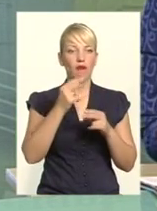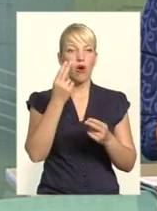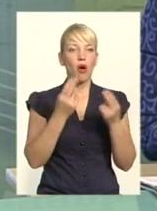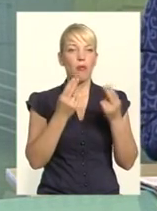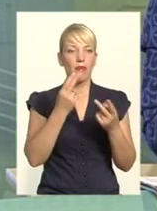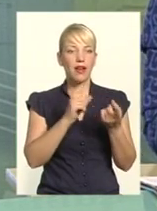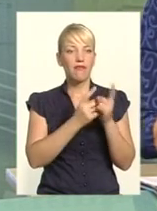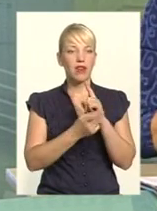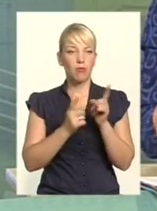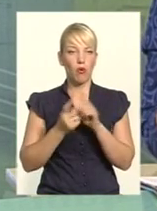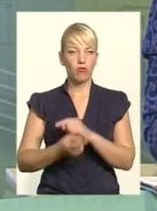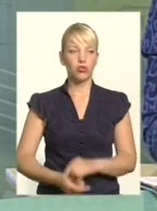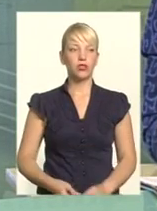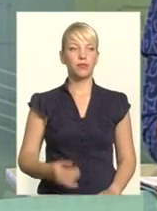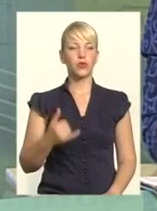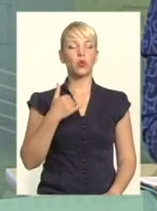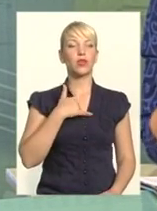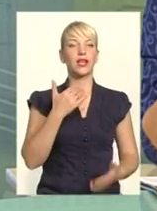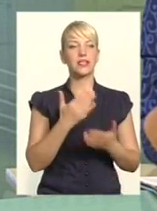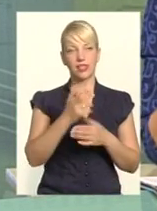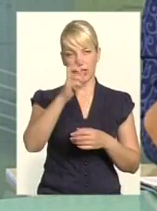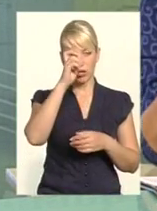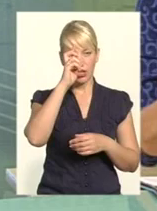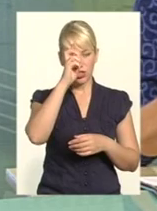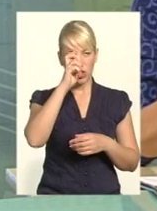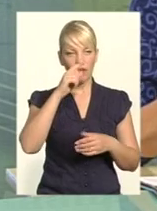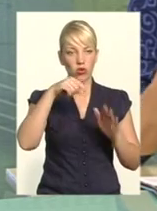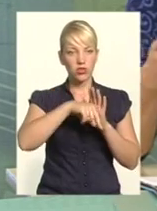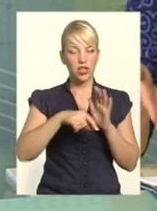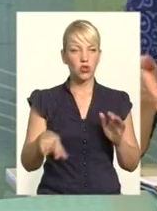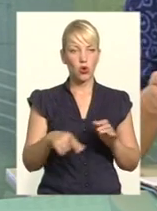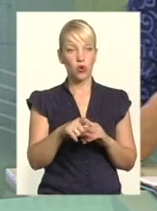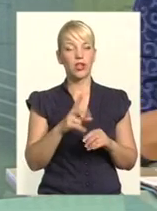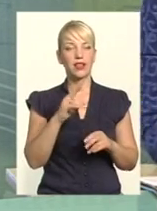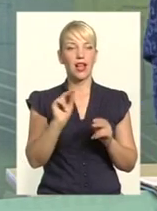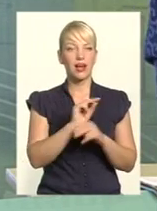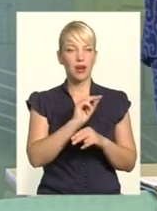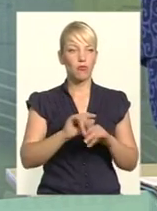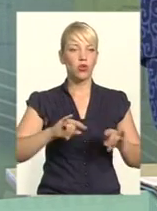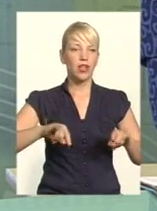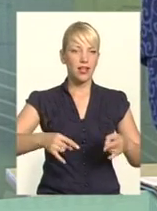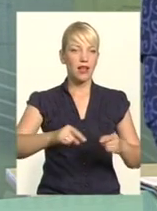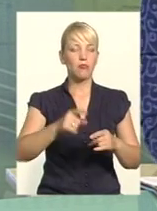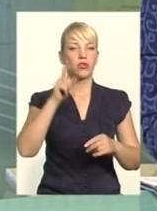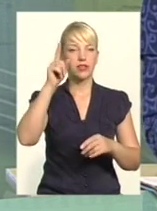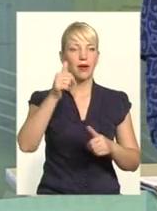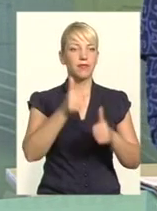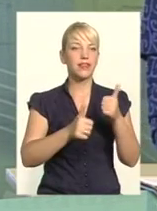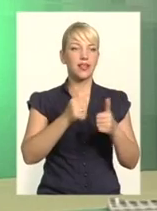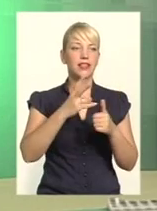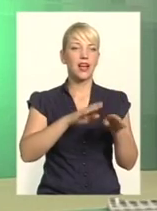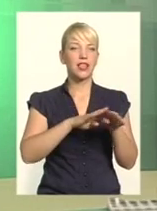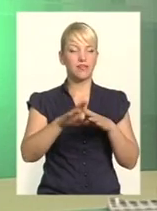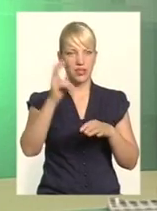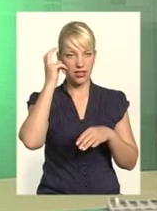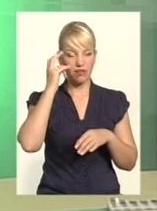державного значення на ремонт, капітальний ремонт, ямковий ремонт. Там тендери відбуваються на рівні Києва. У вас дуже